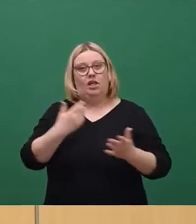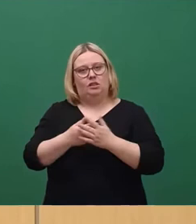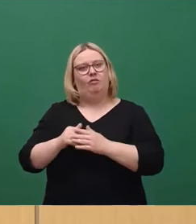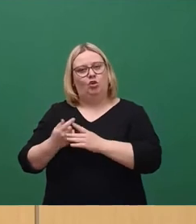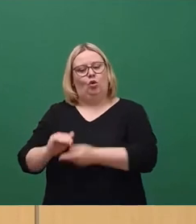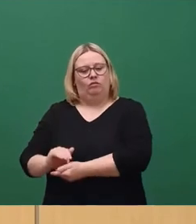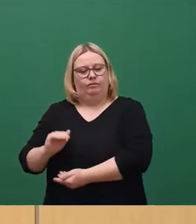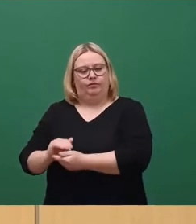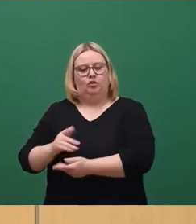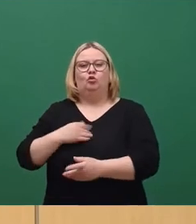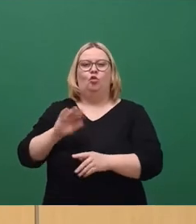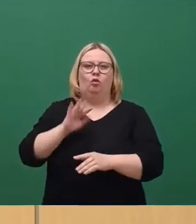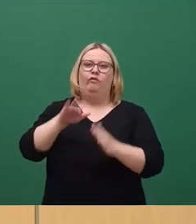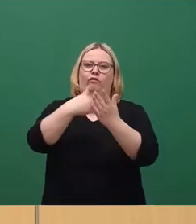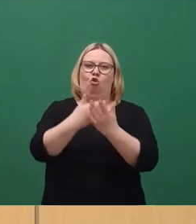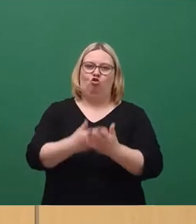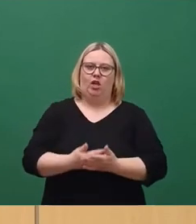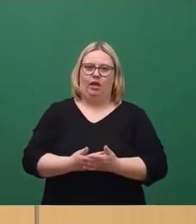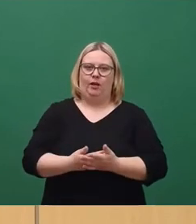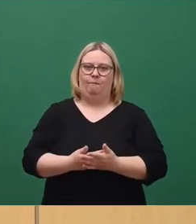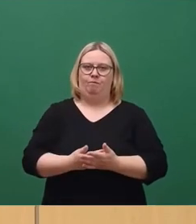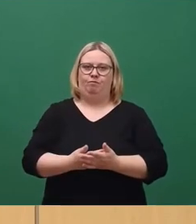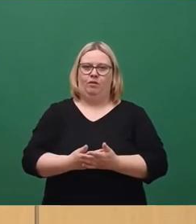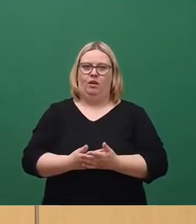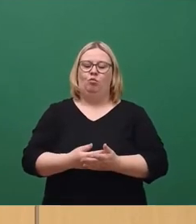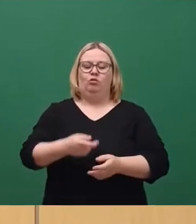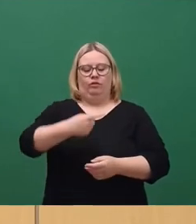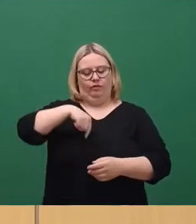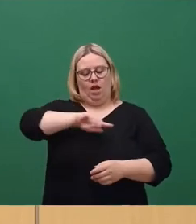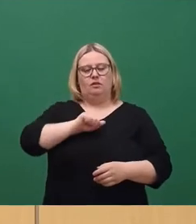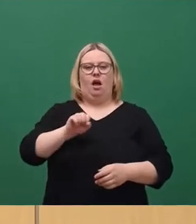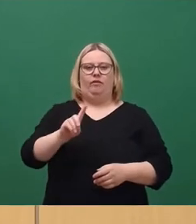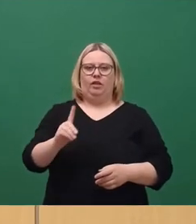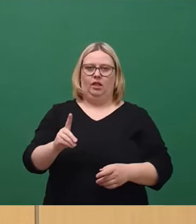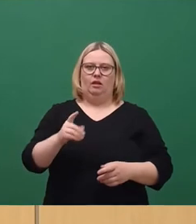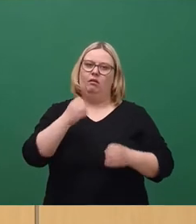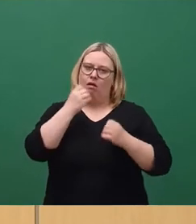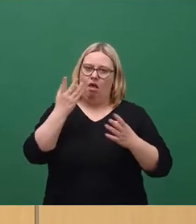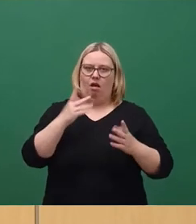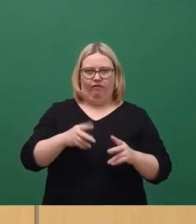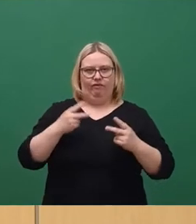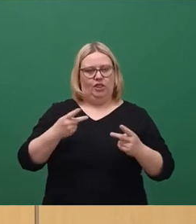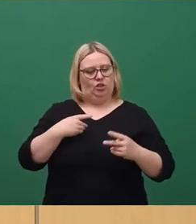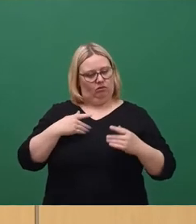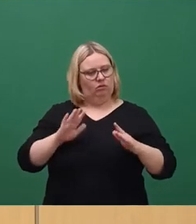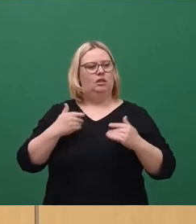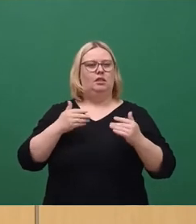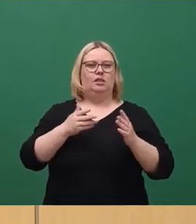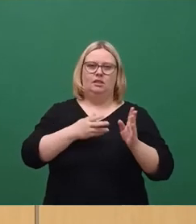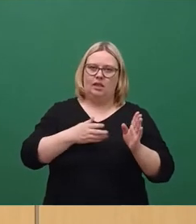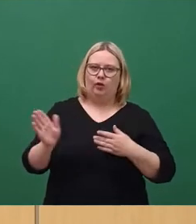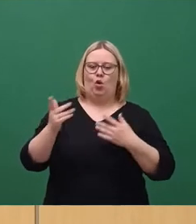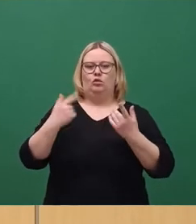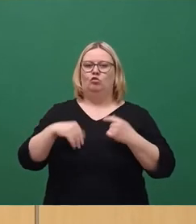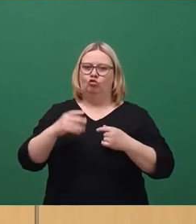unsere konkreten Vorschläge. Und unterm Strich, wir als AfD sehen uns natürlich auch weiterhin einer seriösen und sparsamen Haushaltspolitik